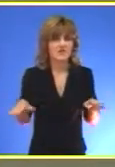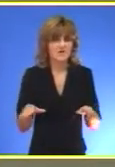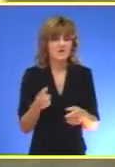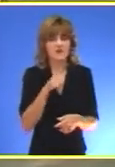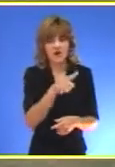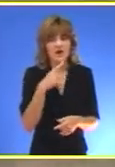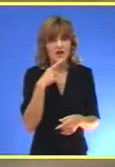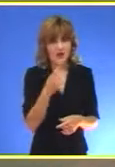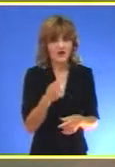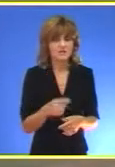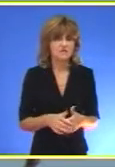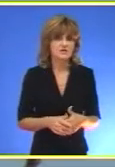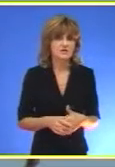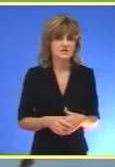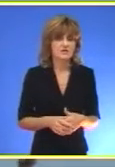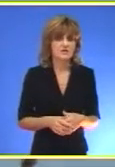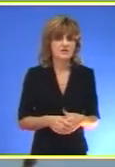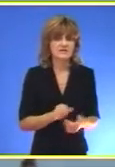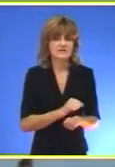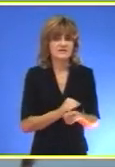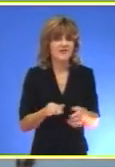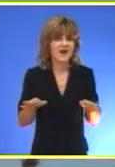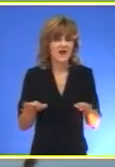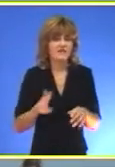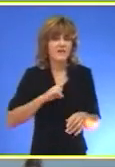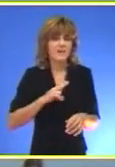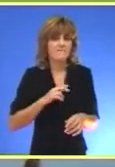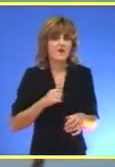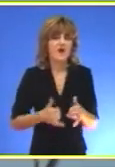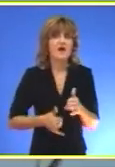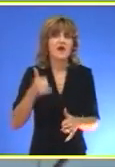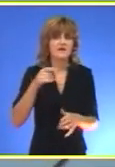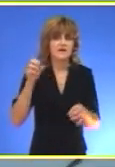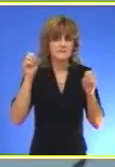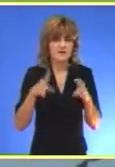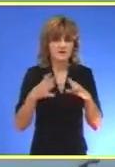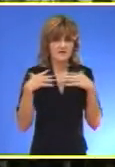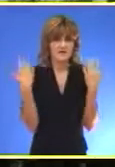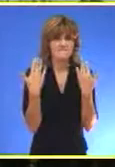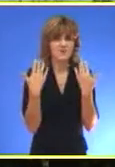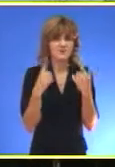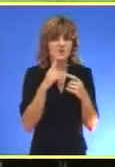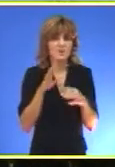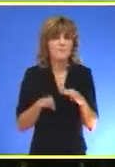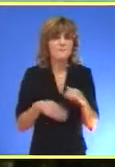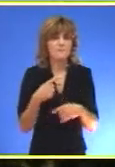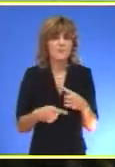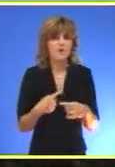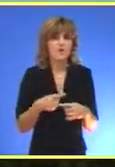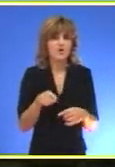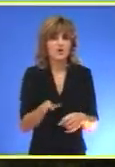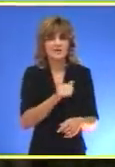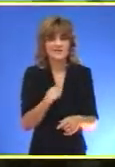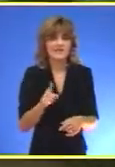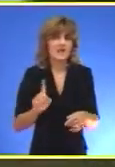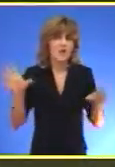ističe pilot Milan Lovrić Sve letelice imaju raketne padobrane, vazduhoblovne motore i do sada se nije desilo da